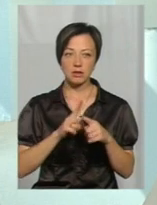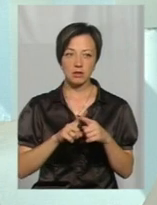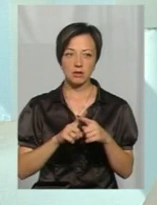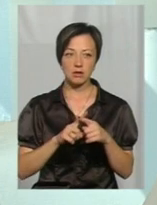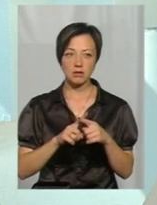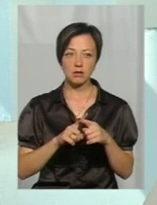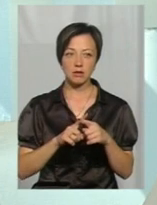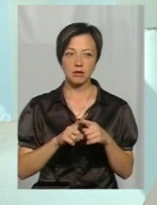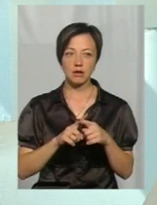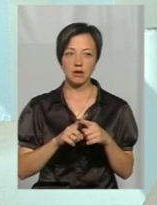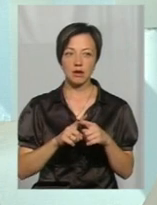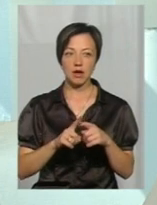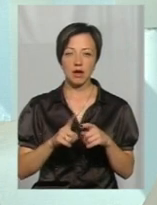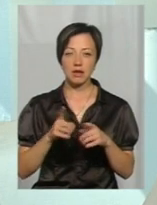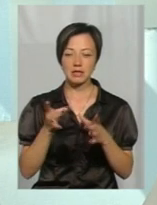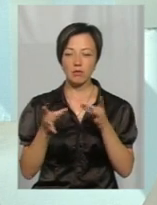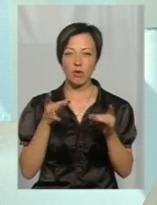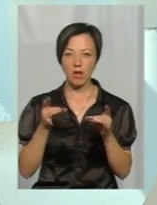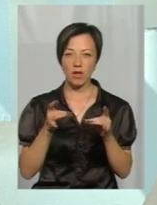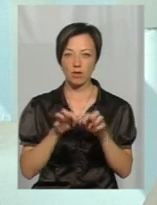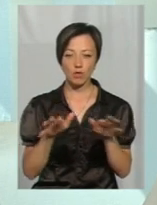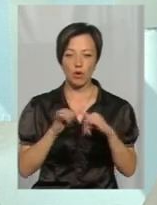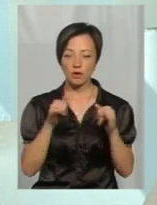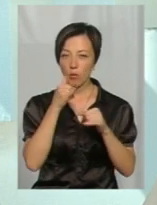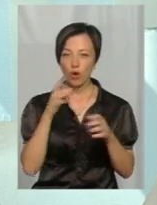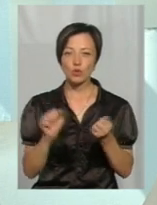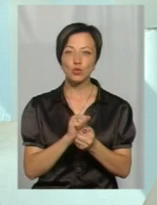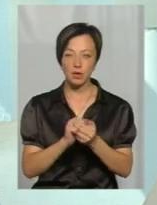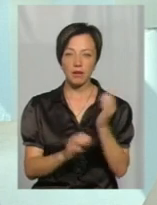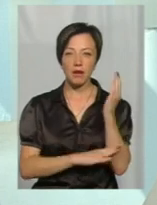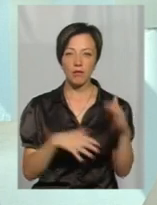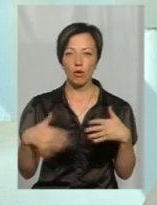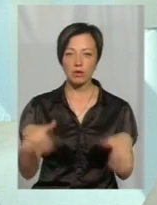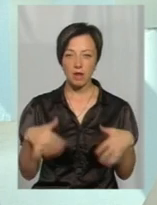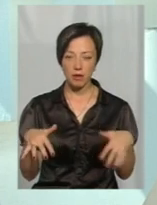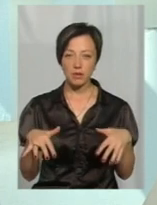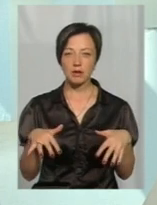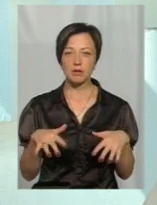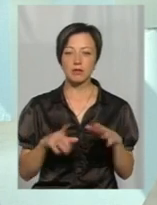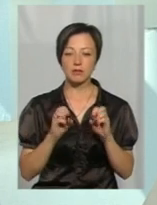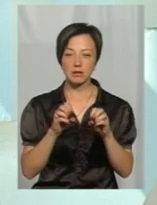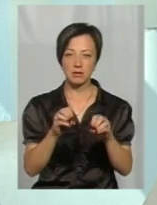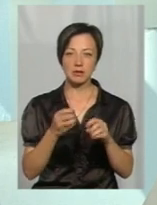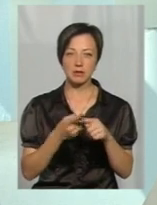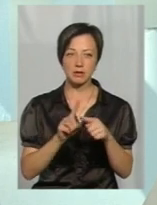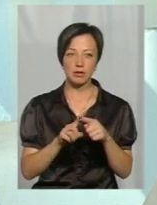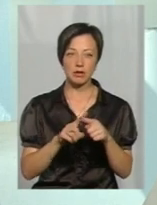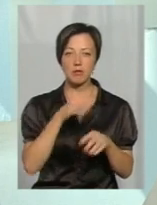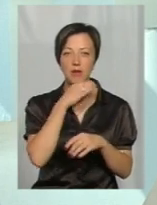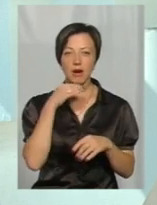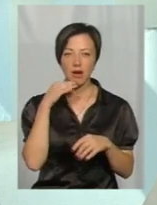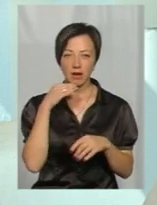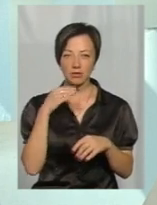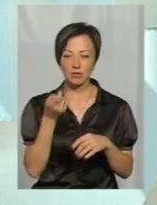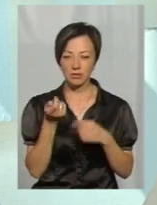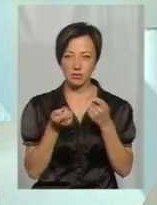заливає ця жучка смолою і він не має змоги розвиватися. Так як воно вже підсушене, дерево ослаблене, то і короїда цього дуже багато, велика